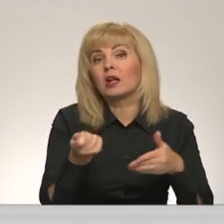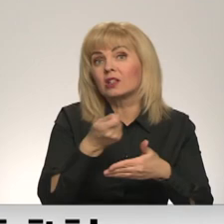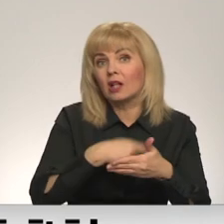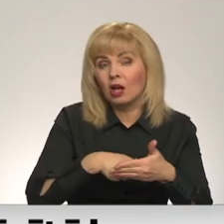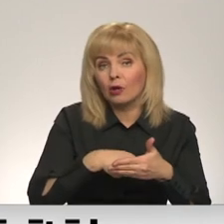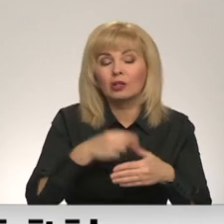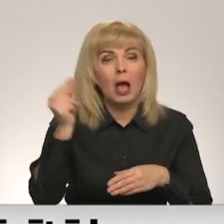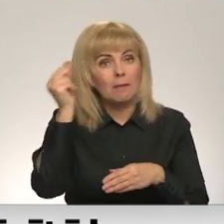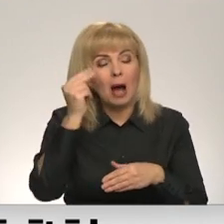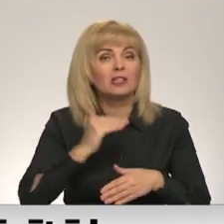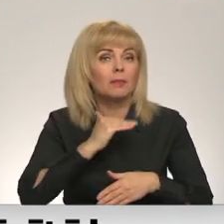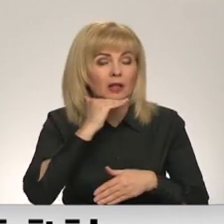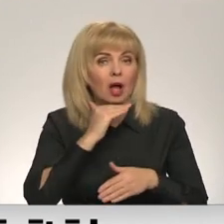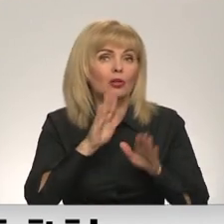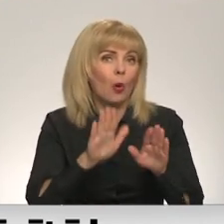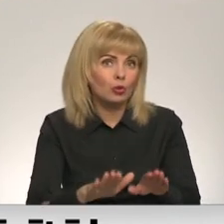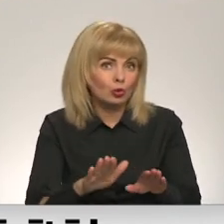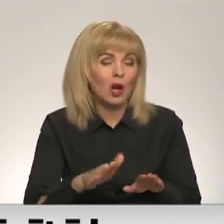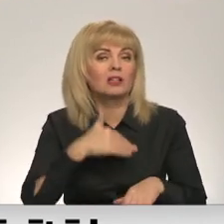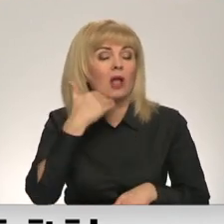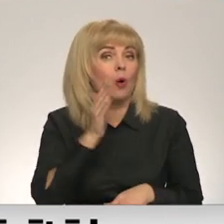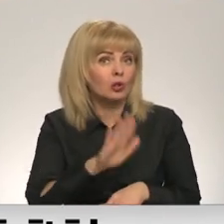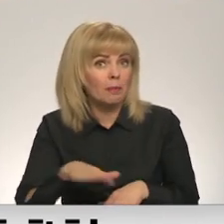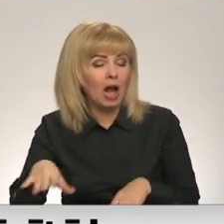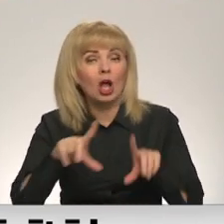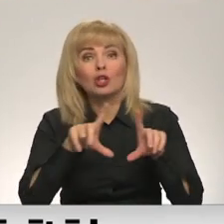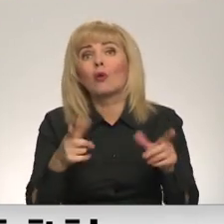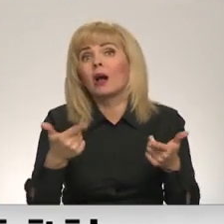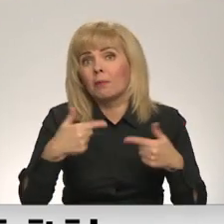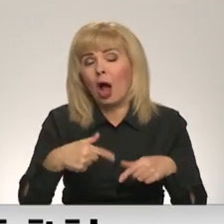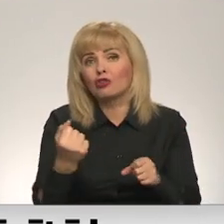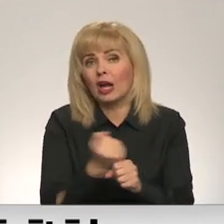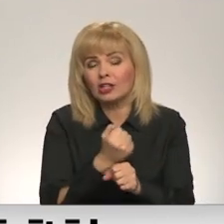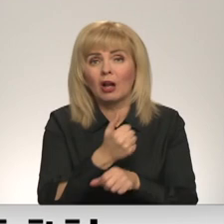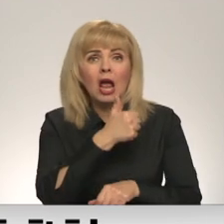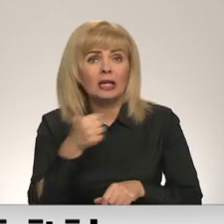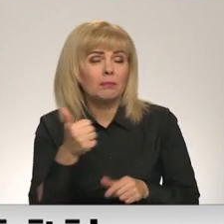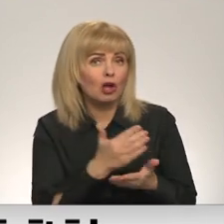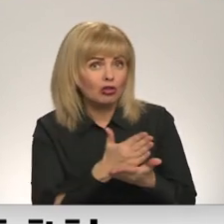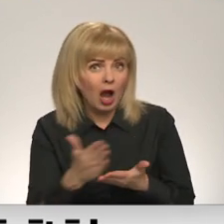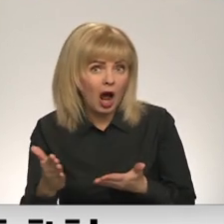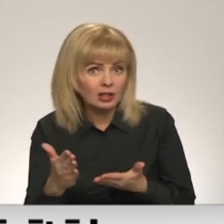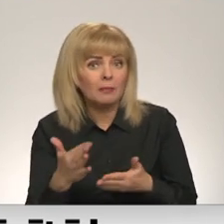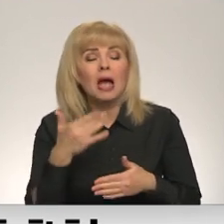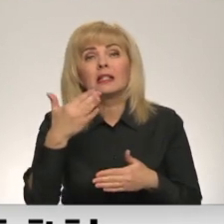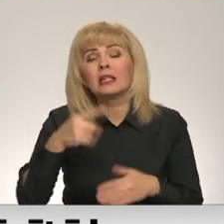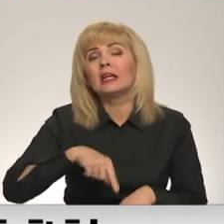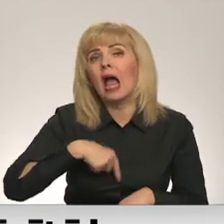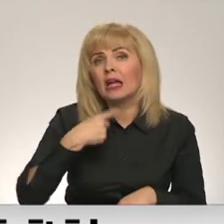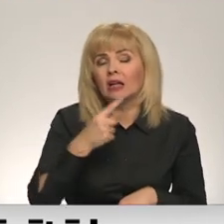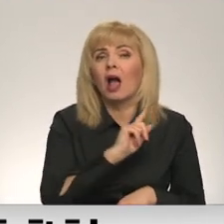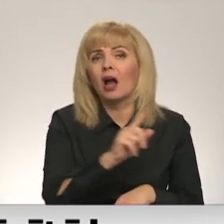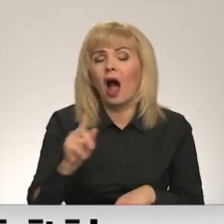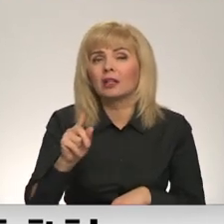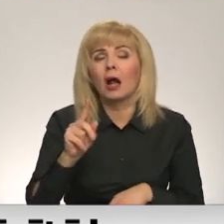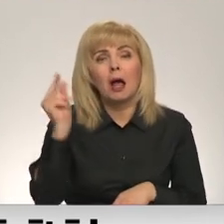mācību klasēs vienlaikas uzturas daudzi bērni. Skolās pašlaik izstrādāta pat īpaši kārtība, cik os un cik ilgi katri no